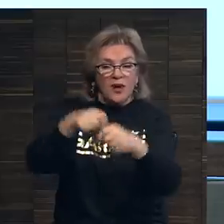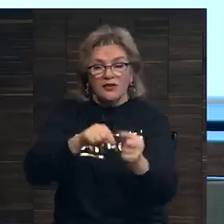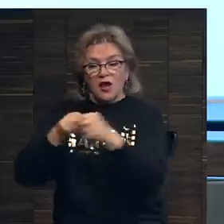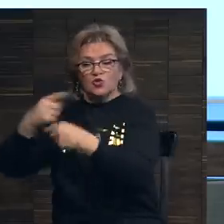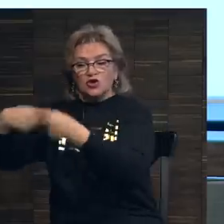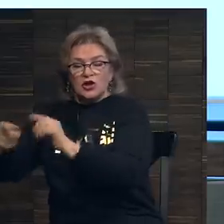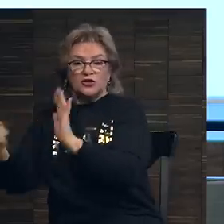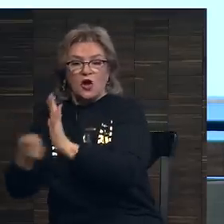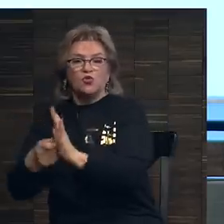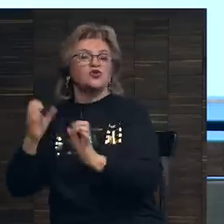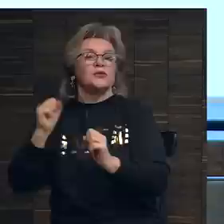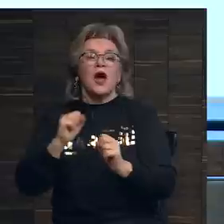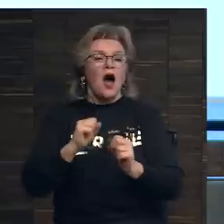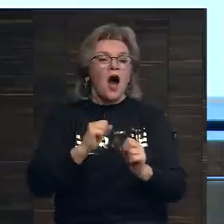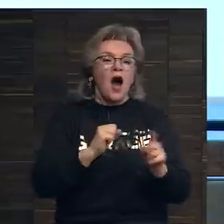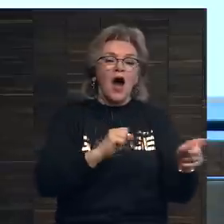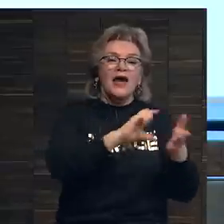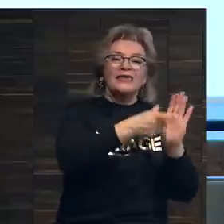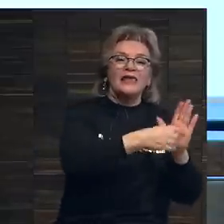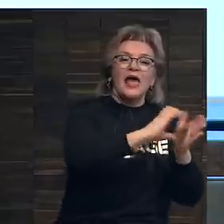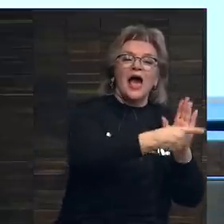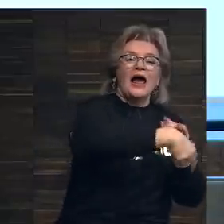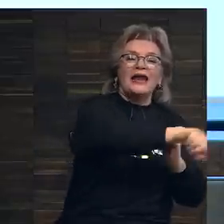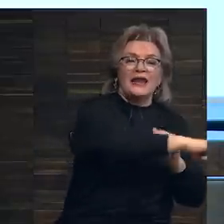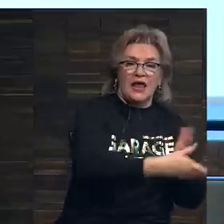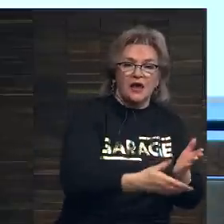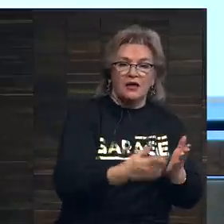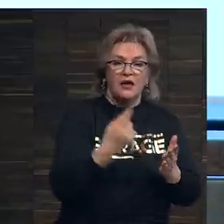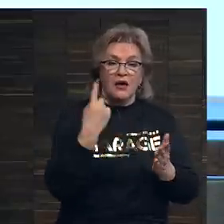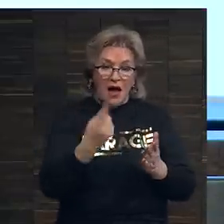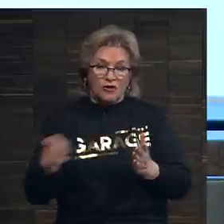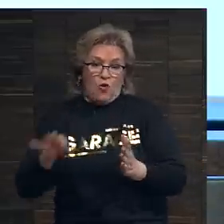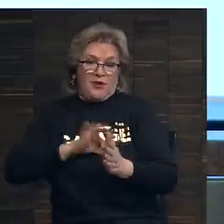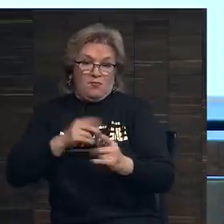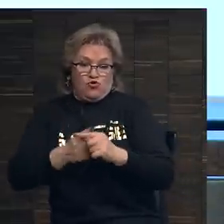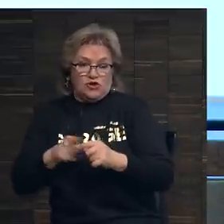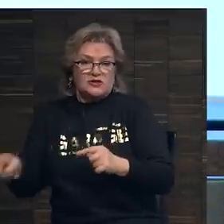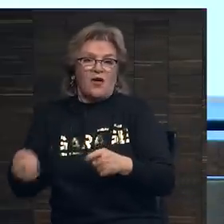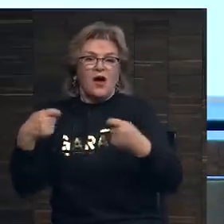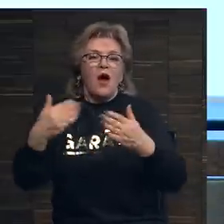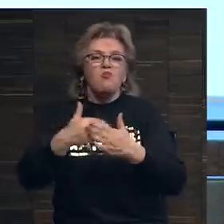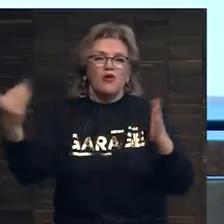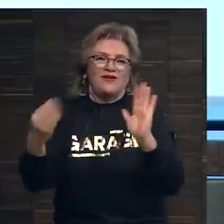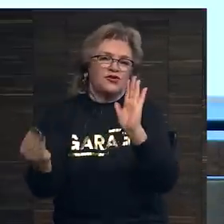выставлять лот на аукцион. Ведь одно из преимуществ продажи с аукциона это более высокая цена, это